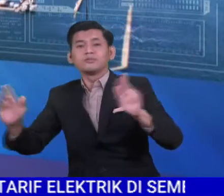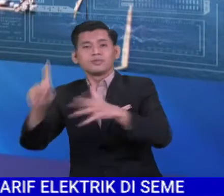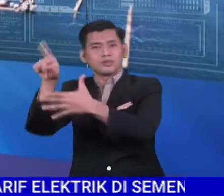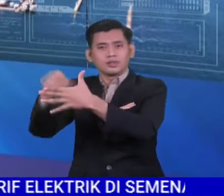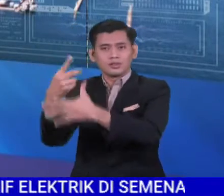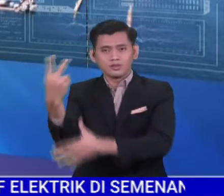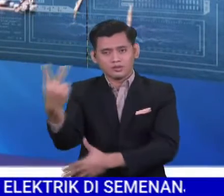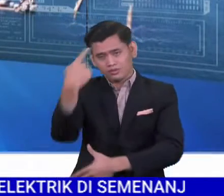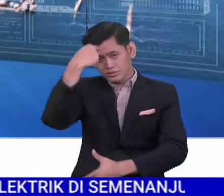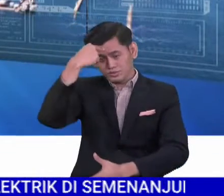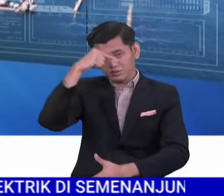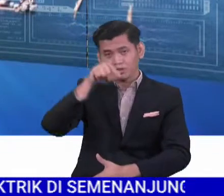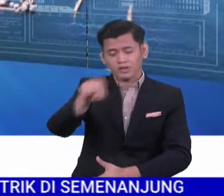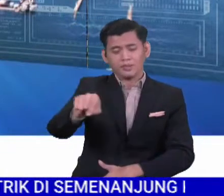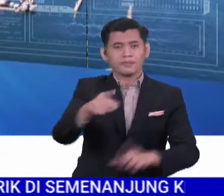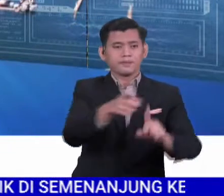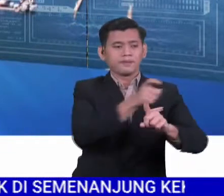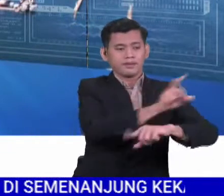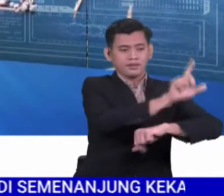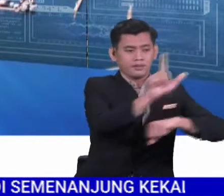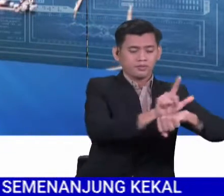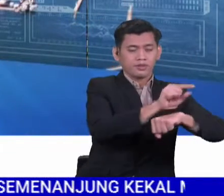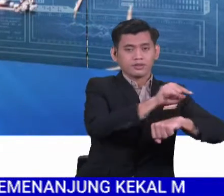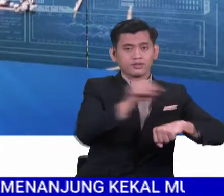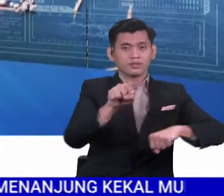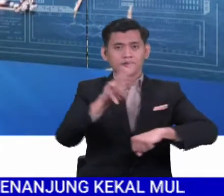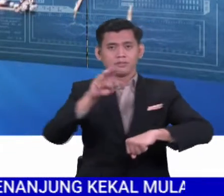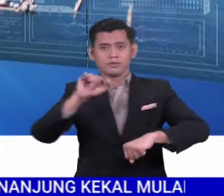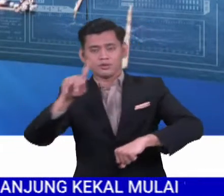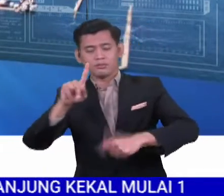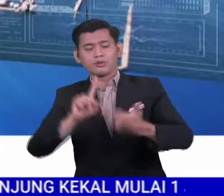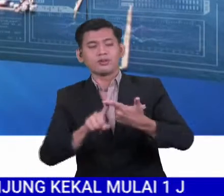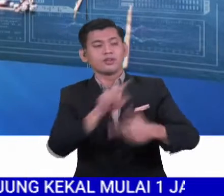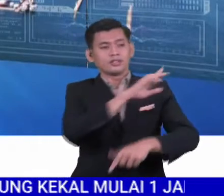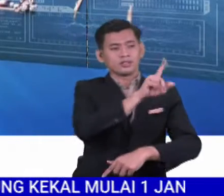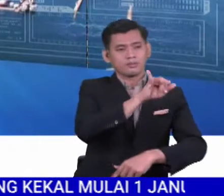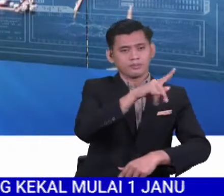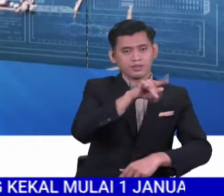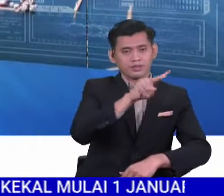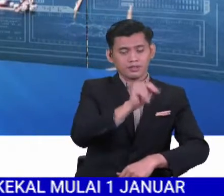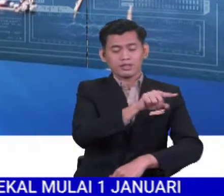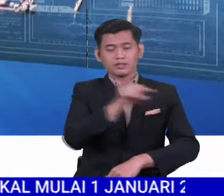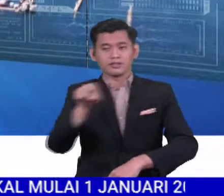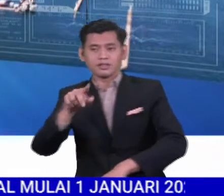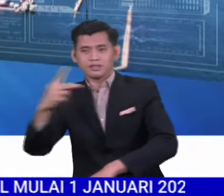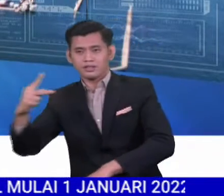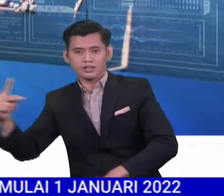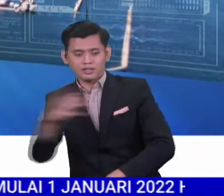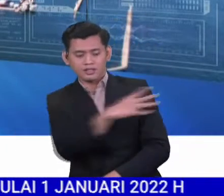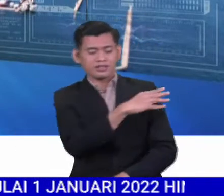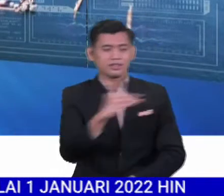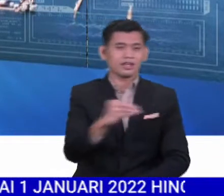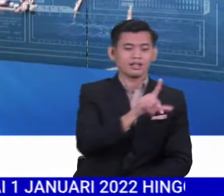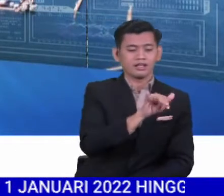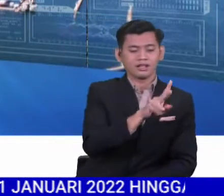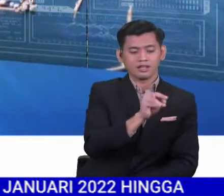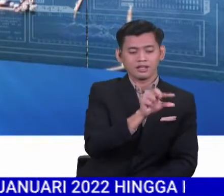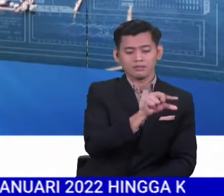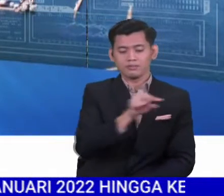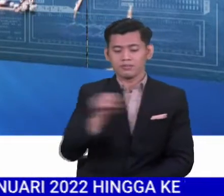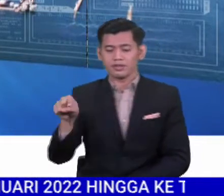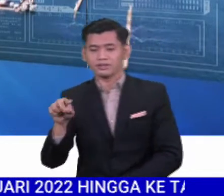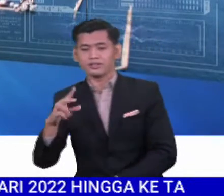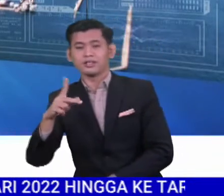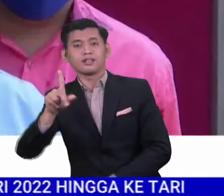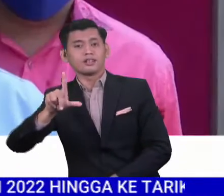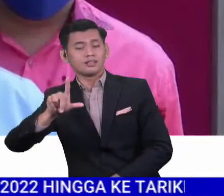destinasi dua hala dari Labuan ke Menumbuk, Sepitang dan Kota Kinabalu, Sabah serta perjalanan Kelimbang dan Lawas